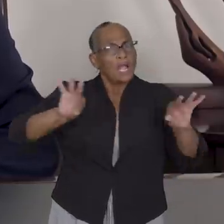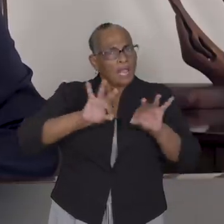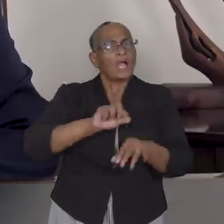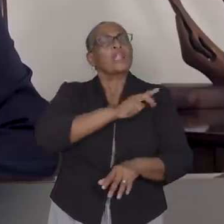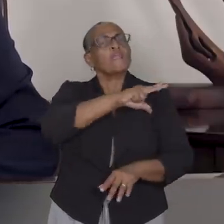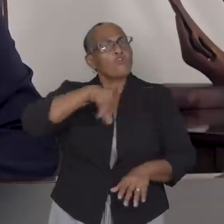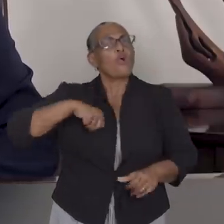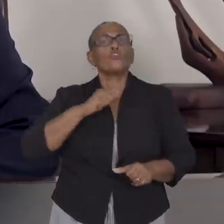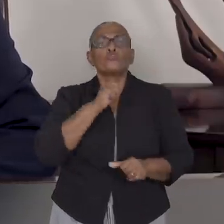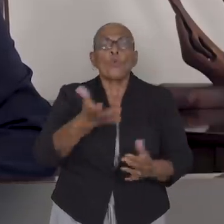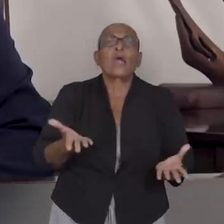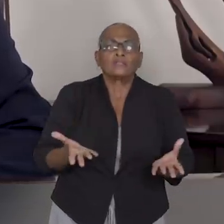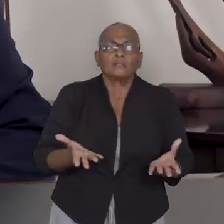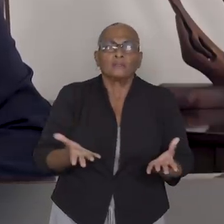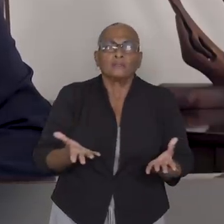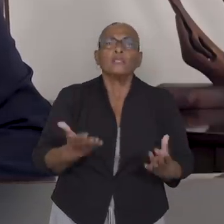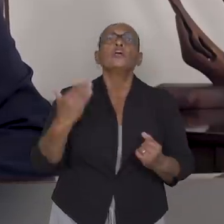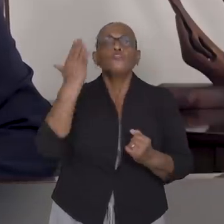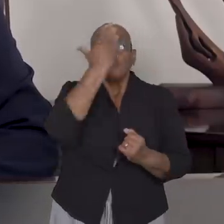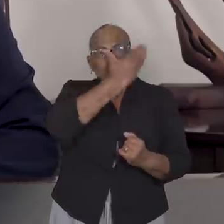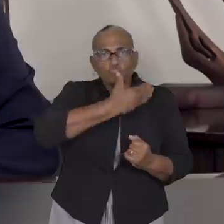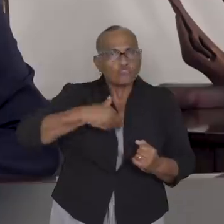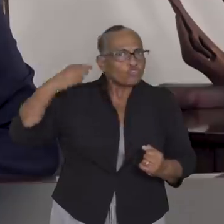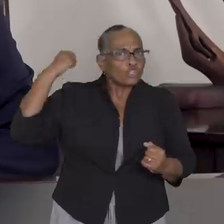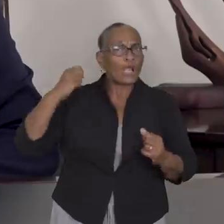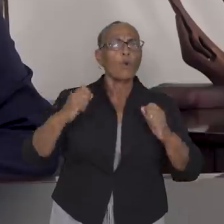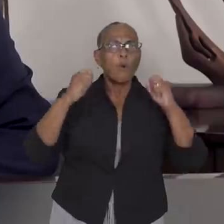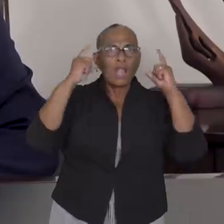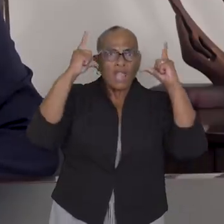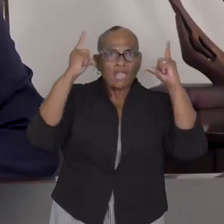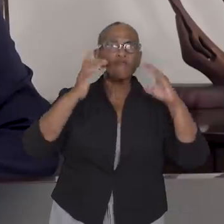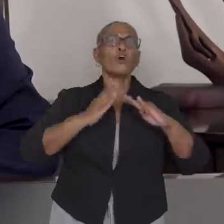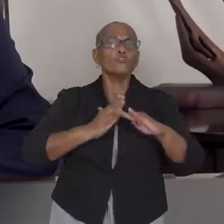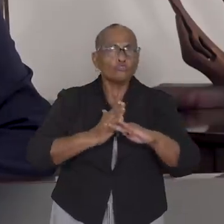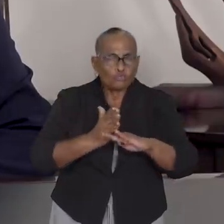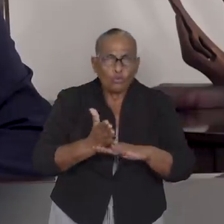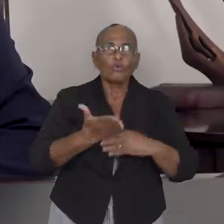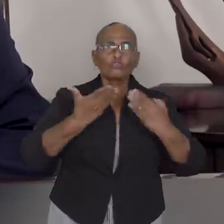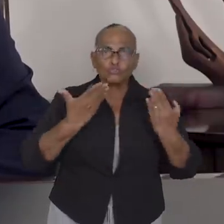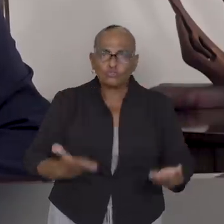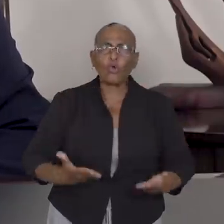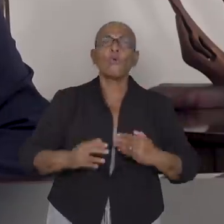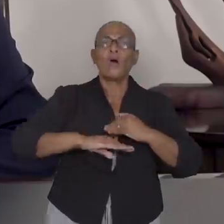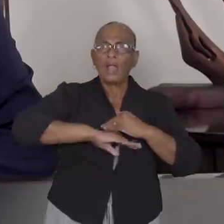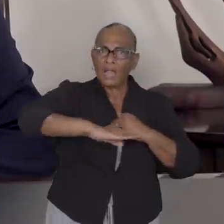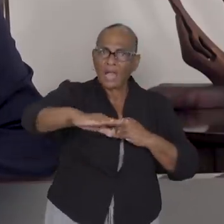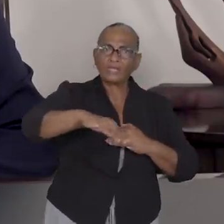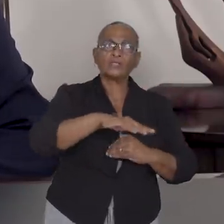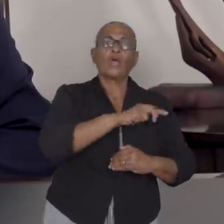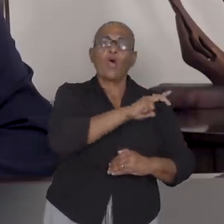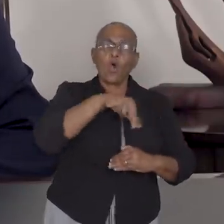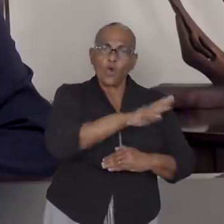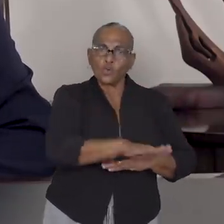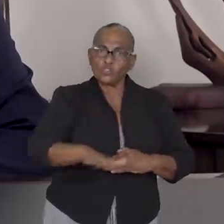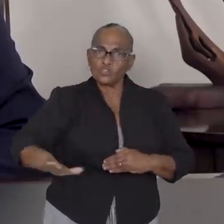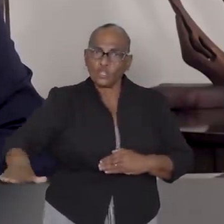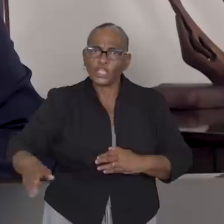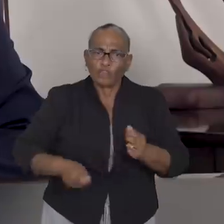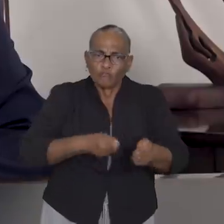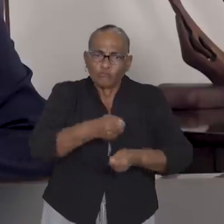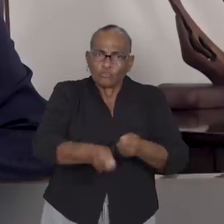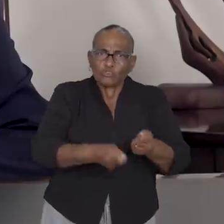ons is. En dat is Suriname leefbaar houden voor ons allen. Een land te hebben waar onze kinderen